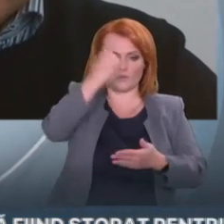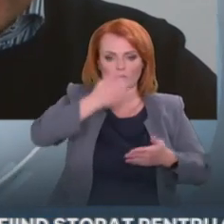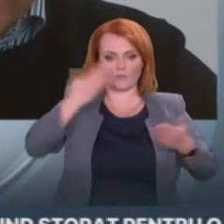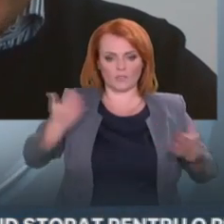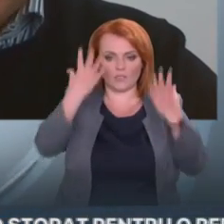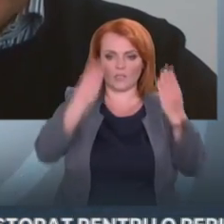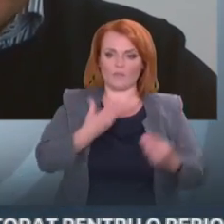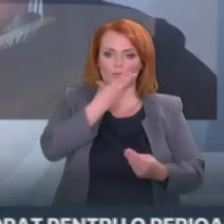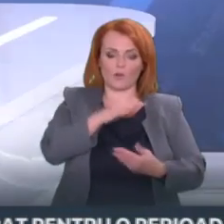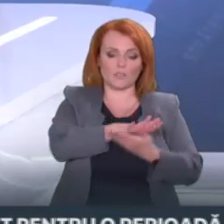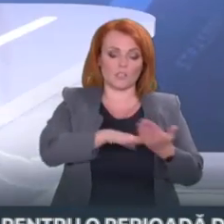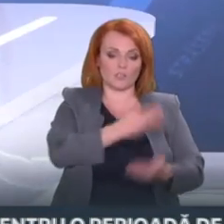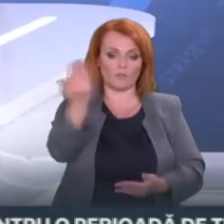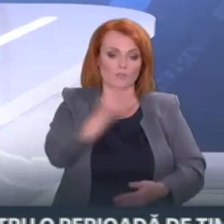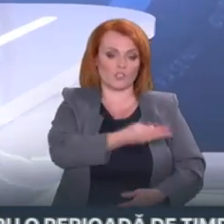vă doresc. Noi continuăm cu alte știri.